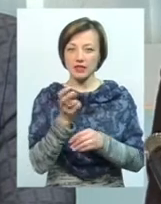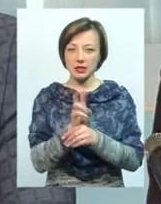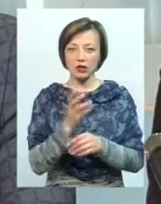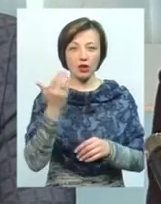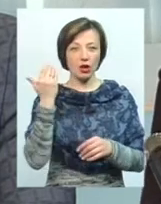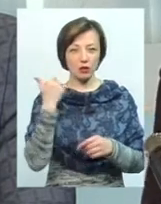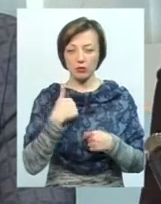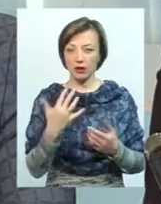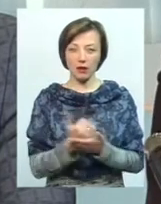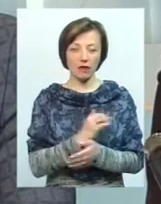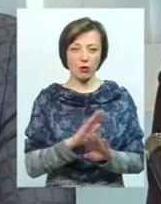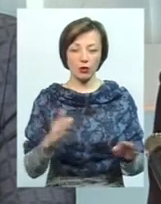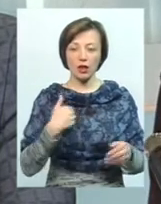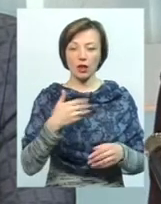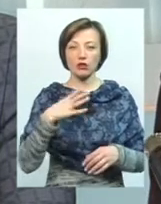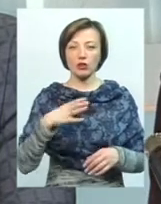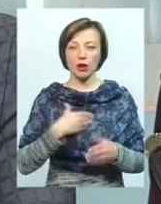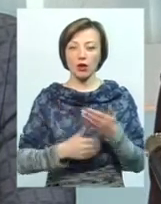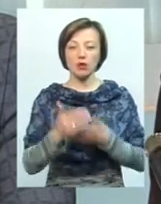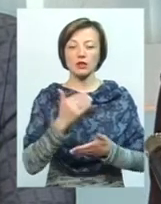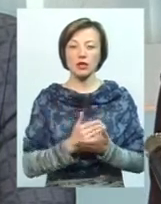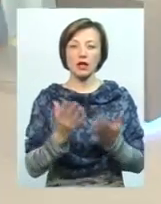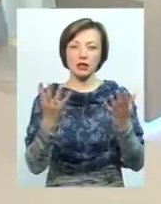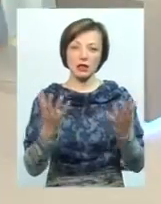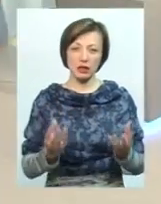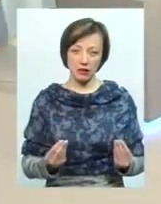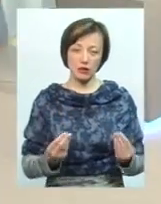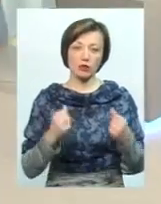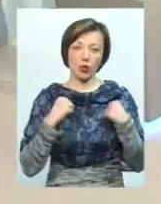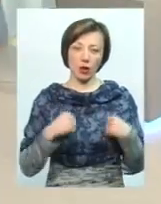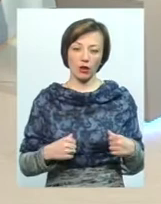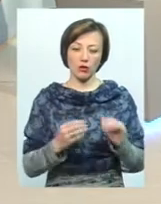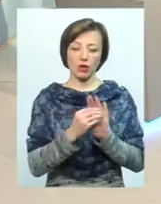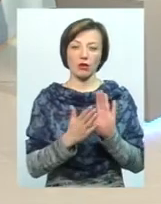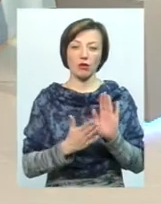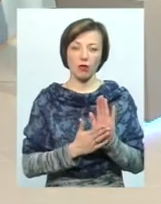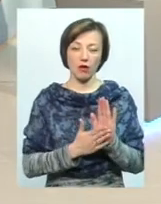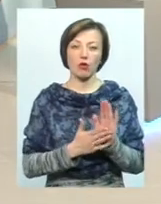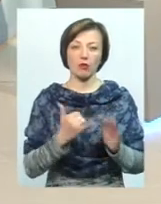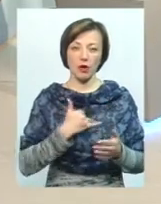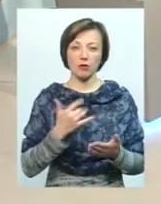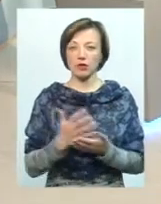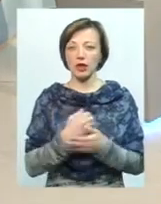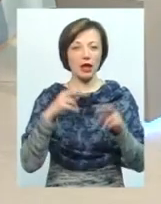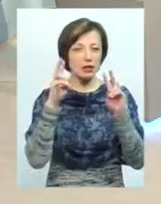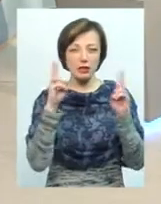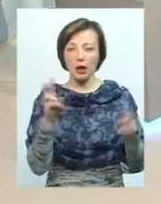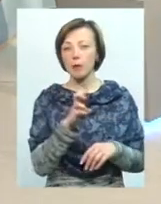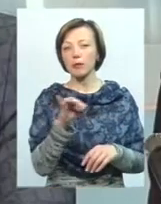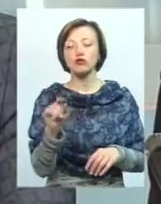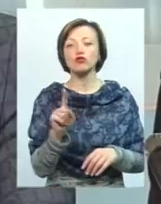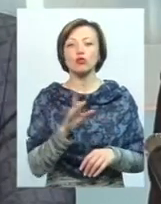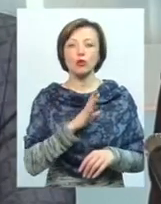виходило. Я дочекався останніх днів і тоді спокійно задекларував. І в мене вийшло, я не знаю, що був, якби